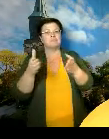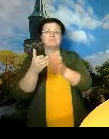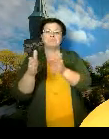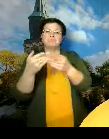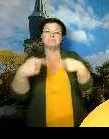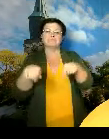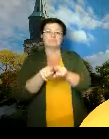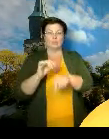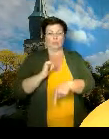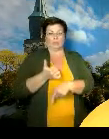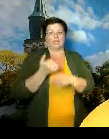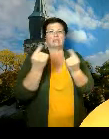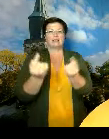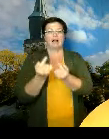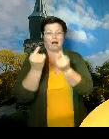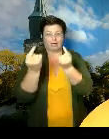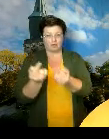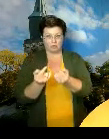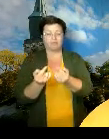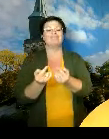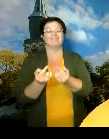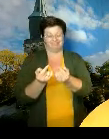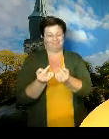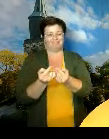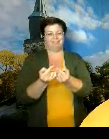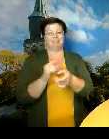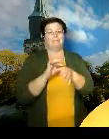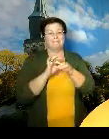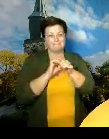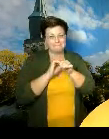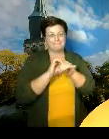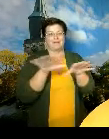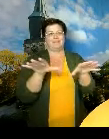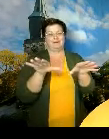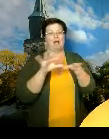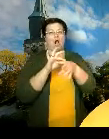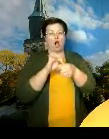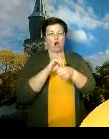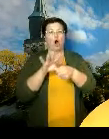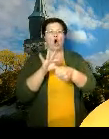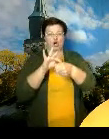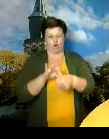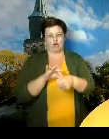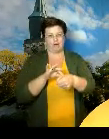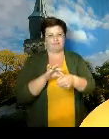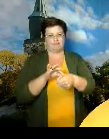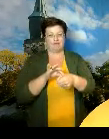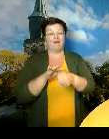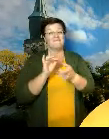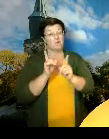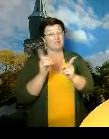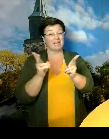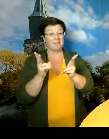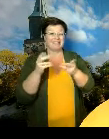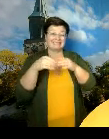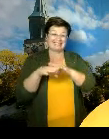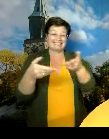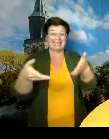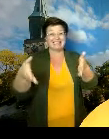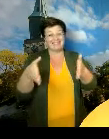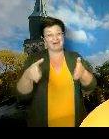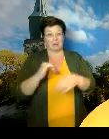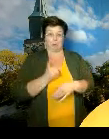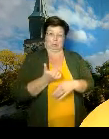yksityistilaisuuksia. Niissä on varmasti vaikeampi silloin pitää sitten näitä turvallisuusohjeistuksia samalla